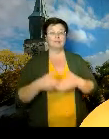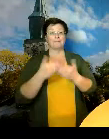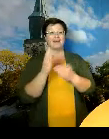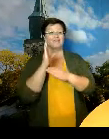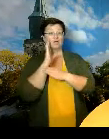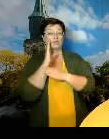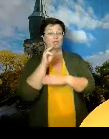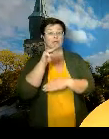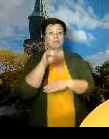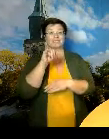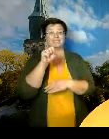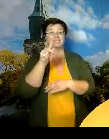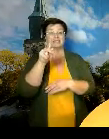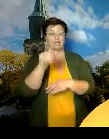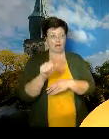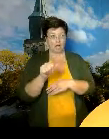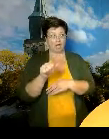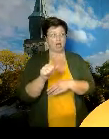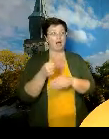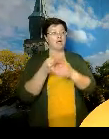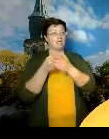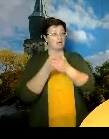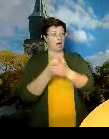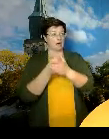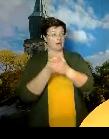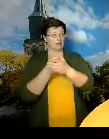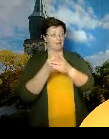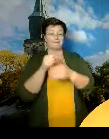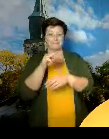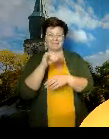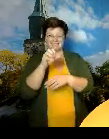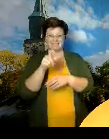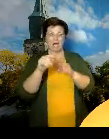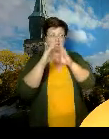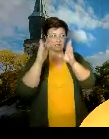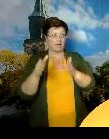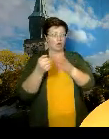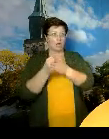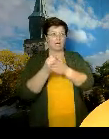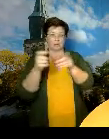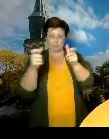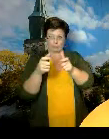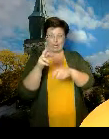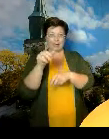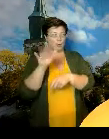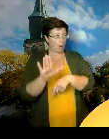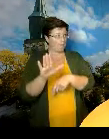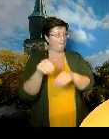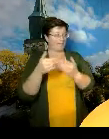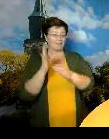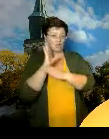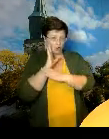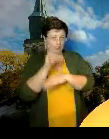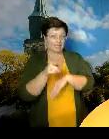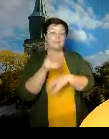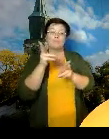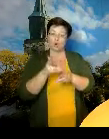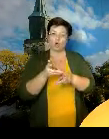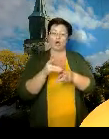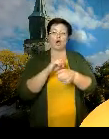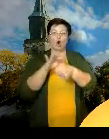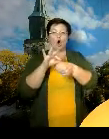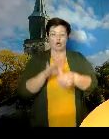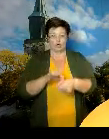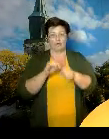Päiväkotimiskatalon kannatusyhdistyksen päiväkodissa on todettu koronavirustartunta ja siellä koko